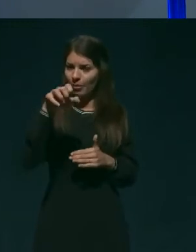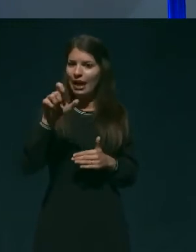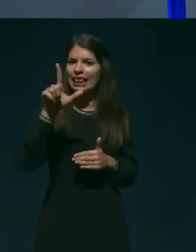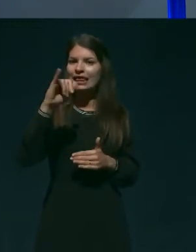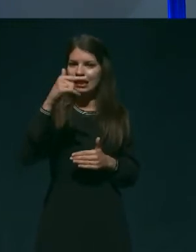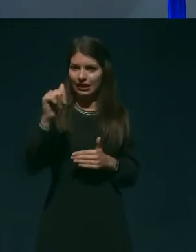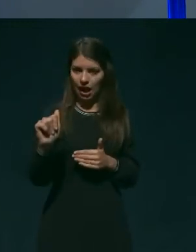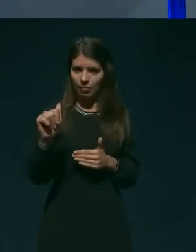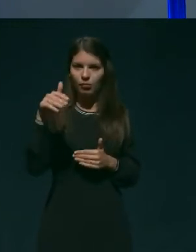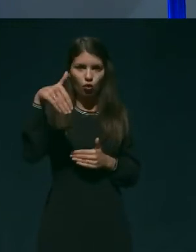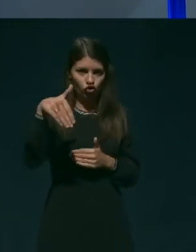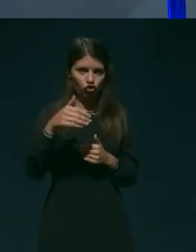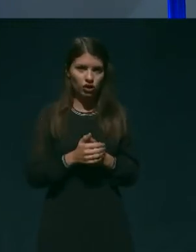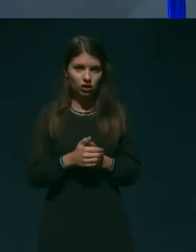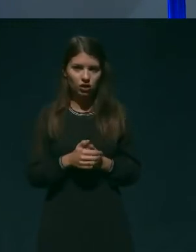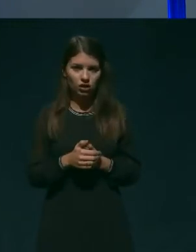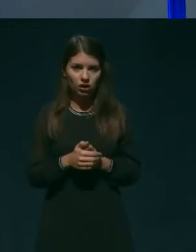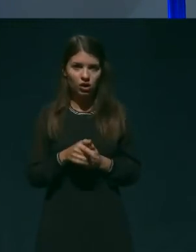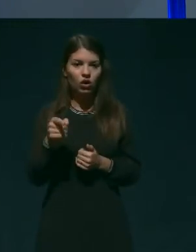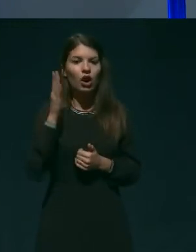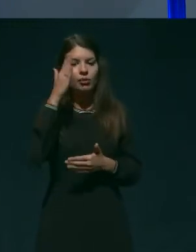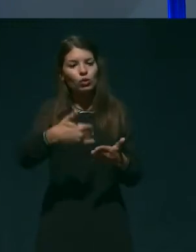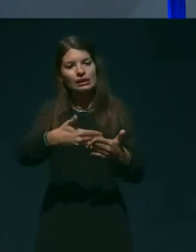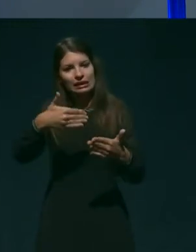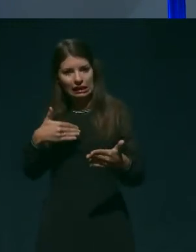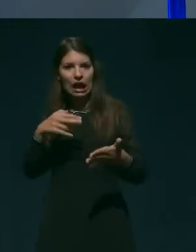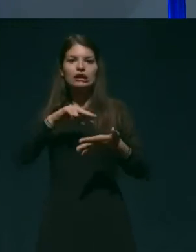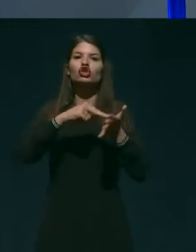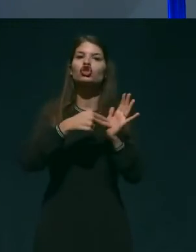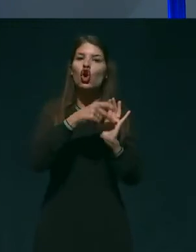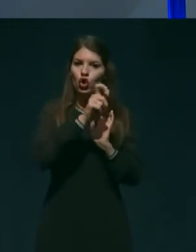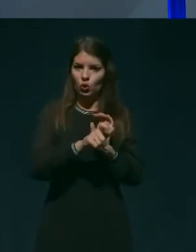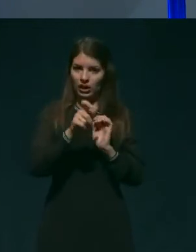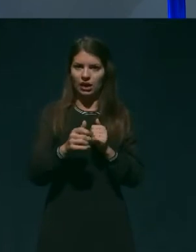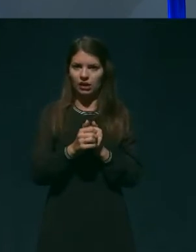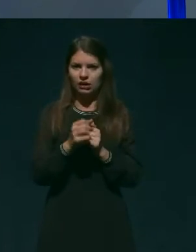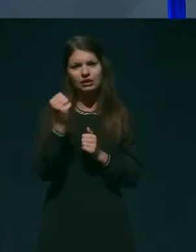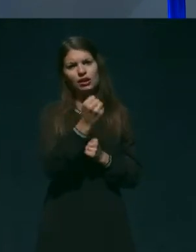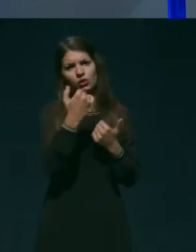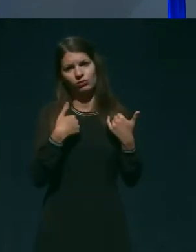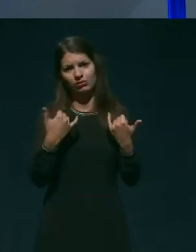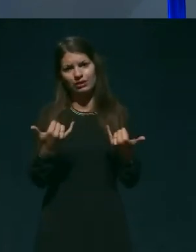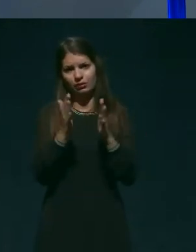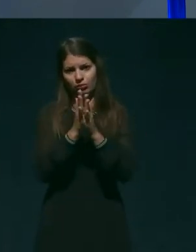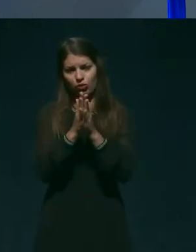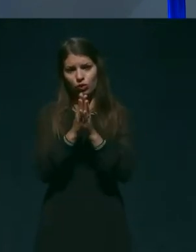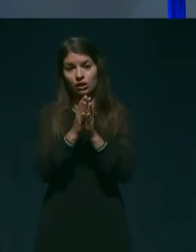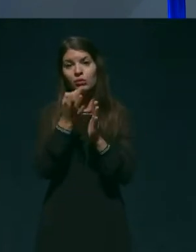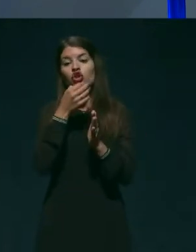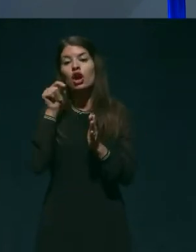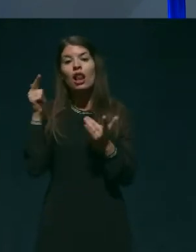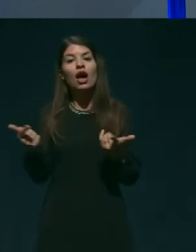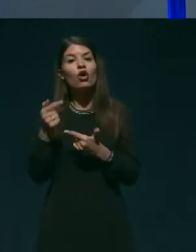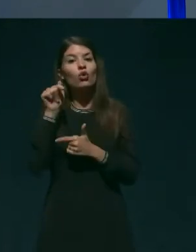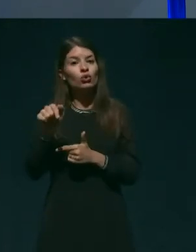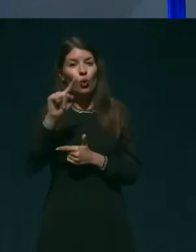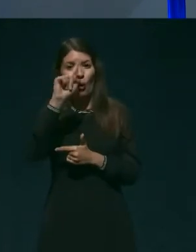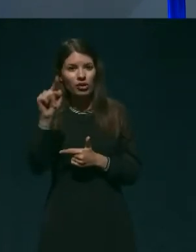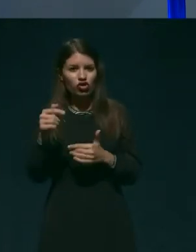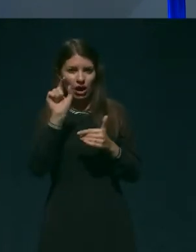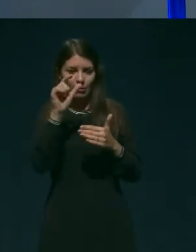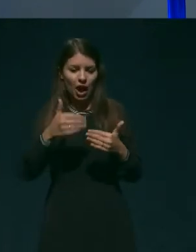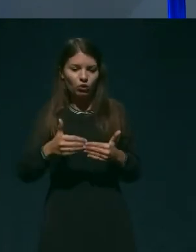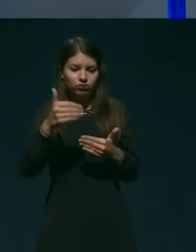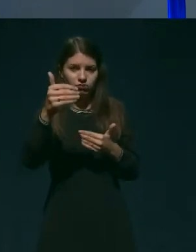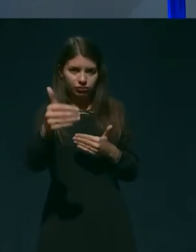nastopila za strokovnjak iz področja zdravstva, tako da prosim, če lahko s tem vprašanjem nekoliko počakate.